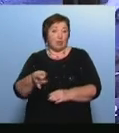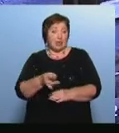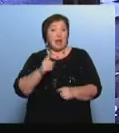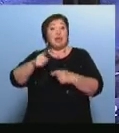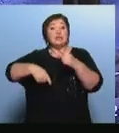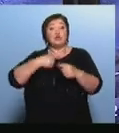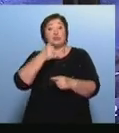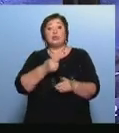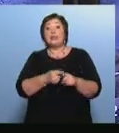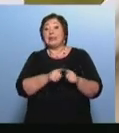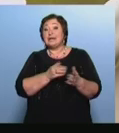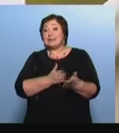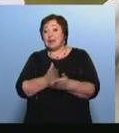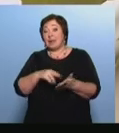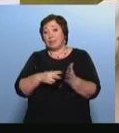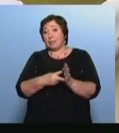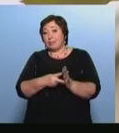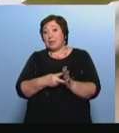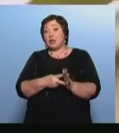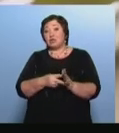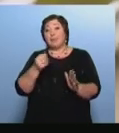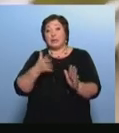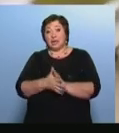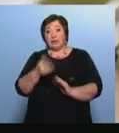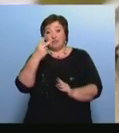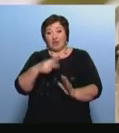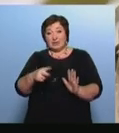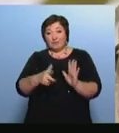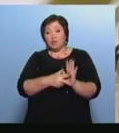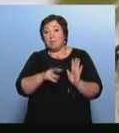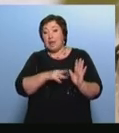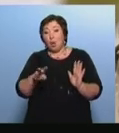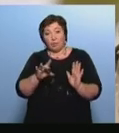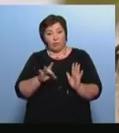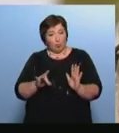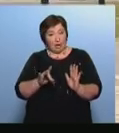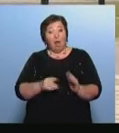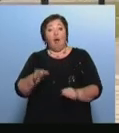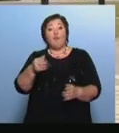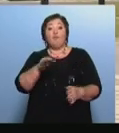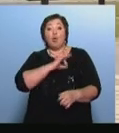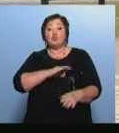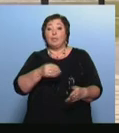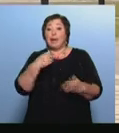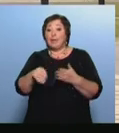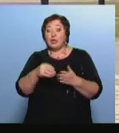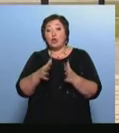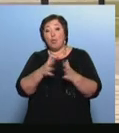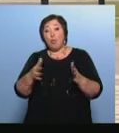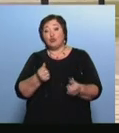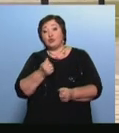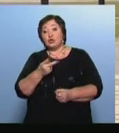году на эти цели правительство планирует потратить, как и в этом, 28 миллионов рублей В пользу приобретения и установки большего числа